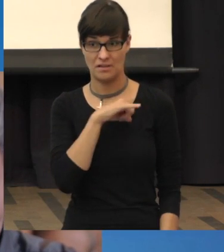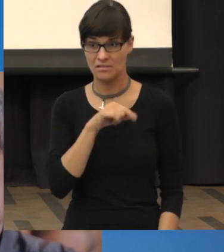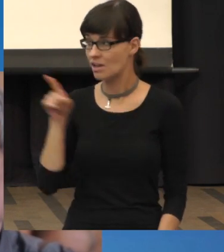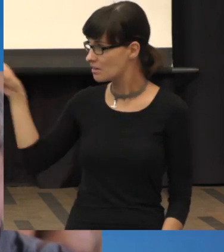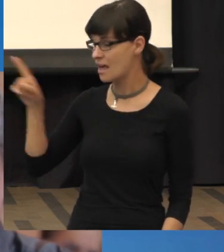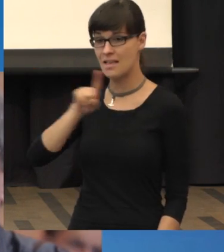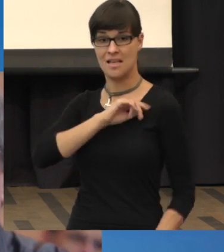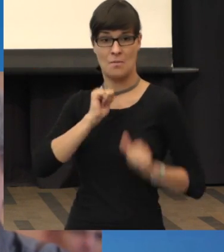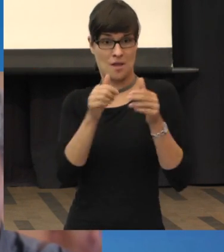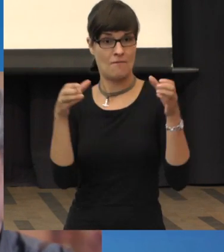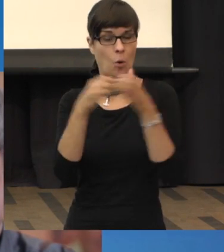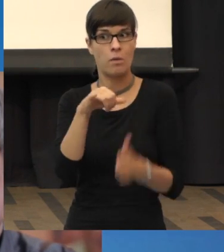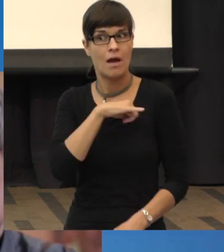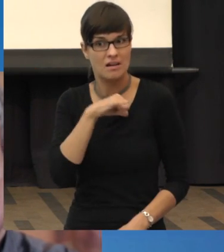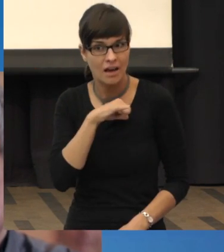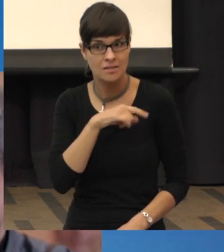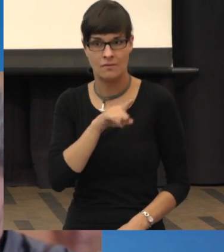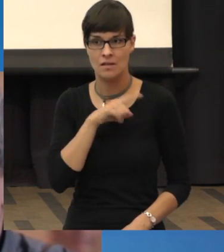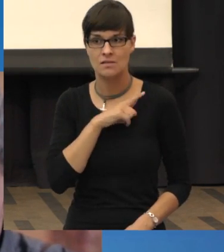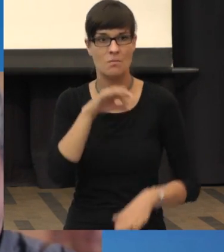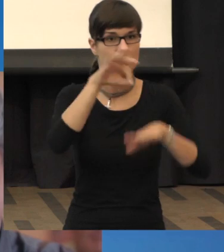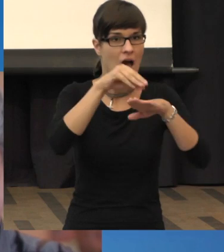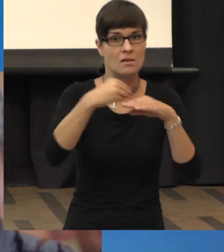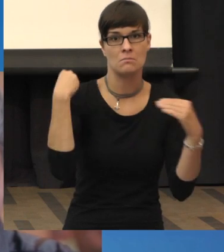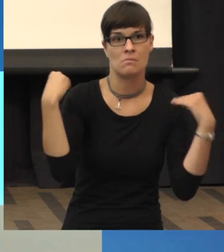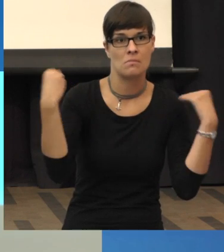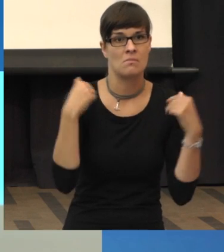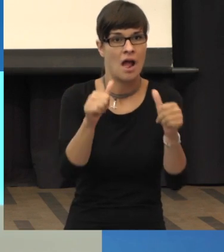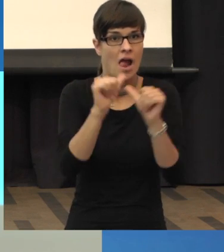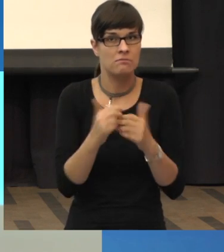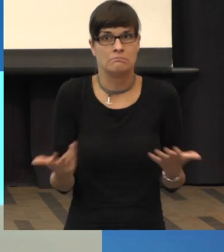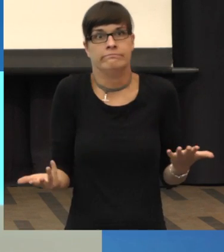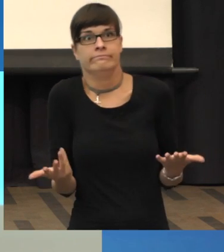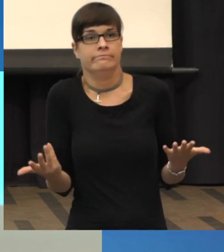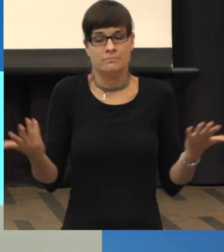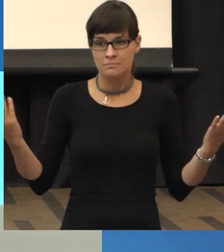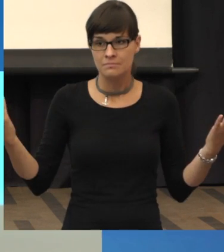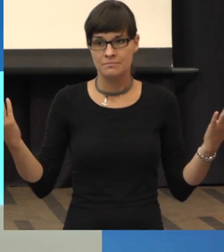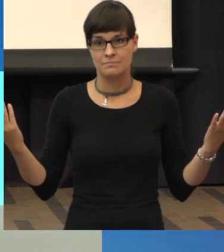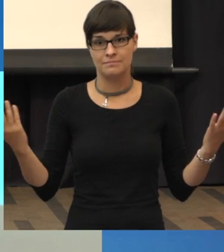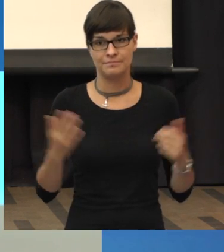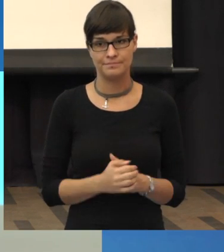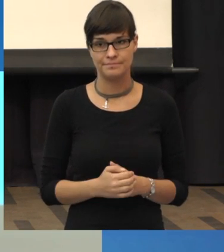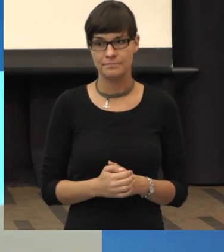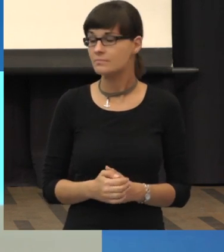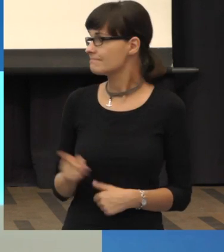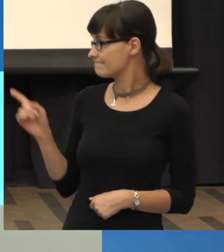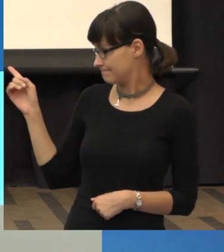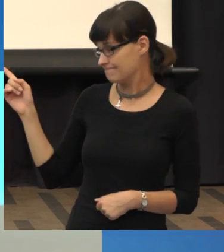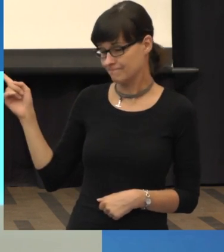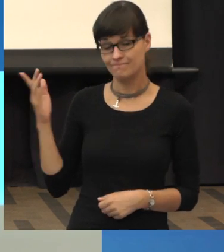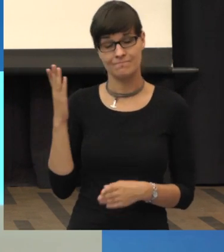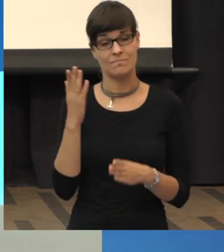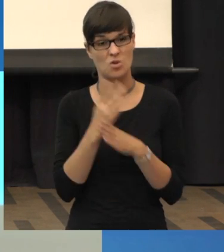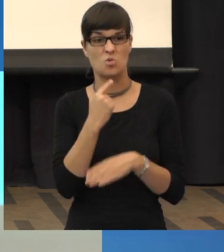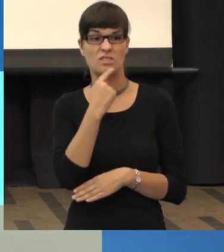die Sie da nennen, weil ich weiß überhaupt nicht mehr weiter und wer mir noch helfen kann. Also ich hatte ja schon gesagt, dass auch diese Spritzentherapie